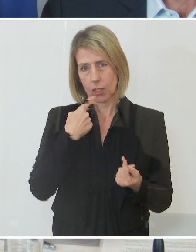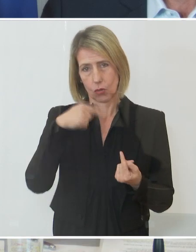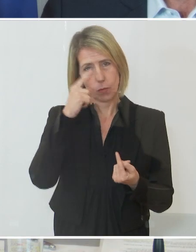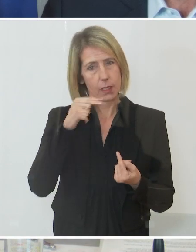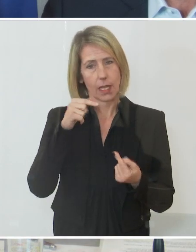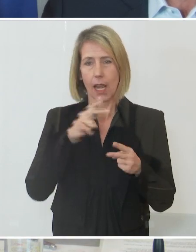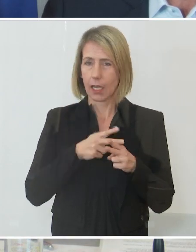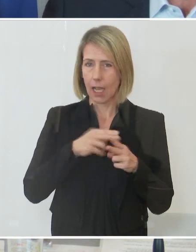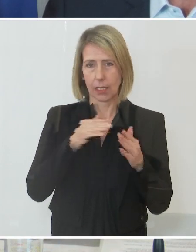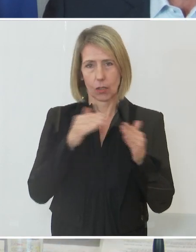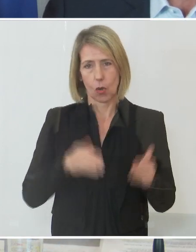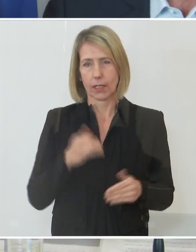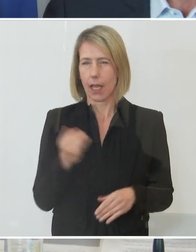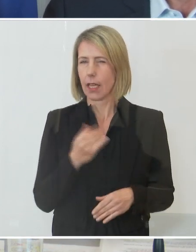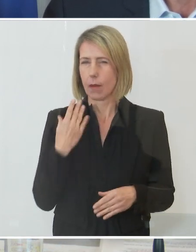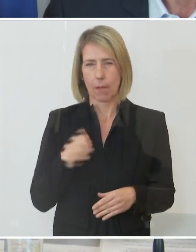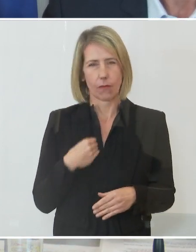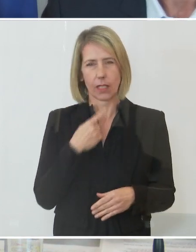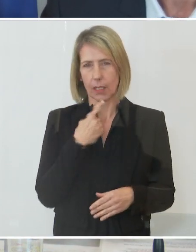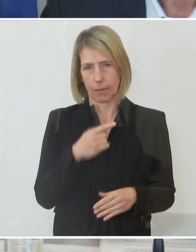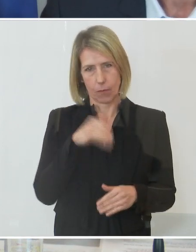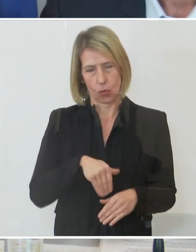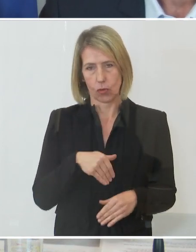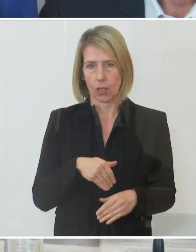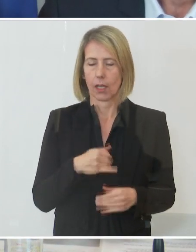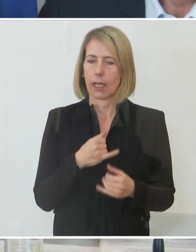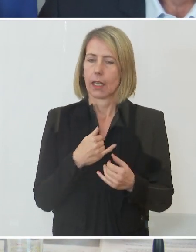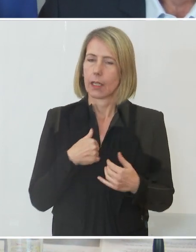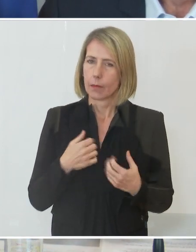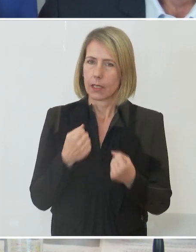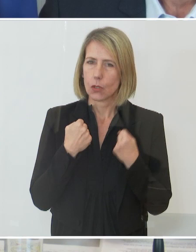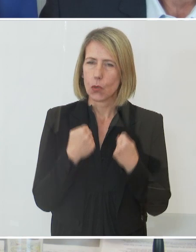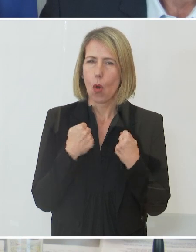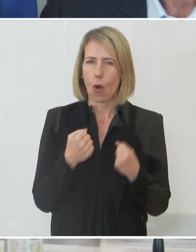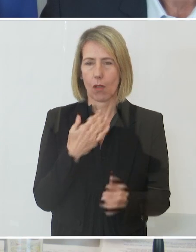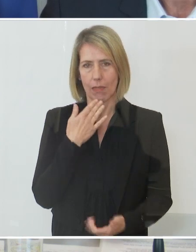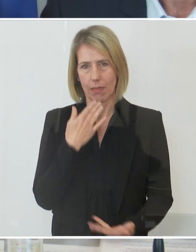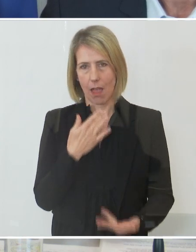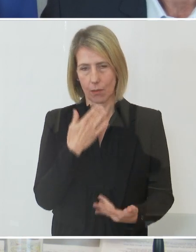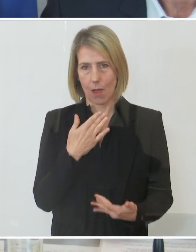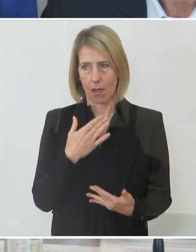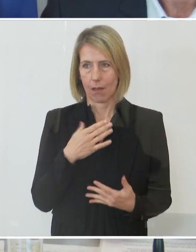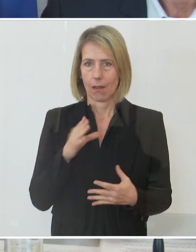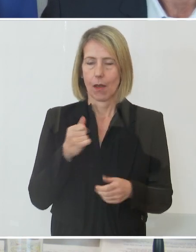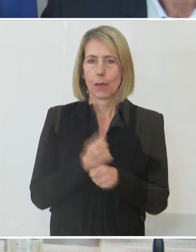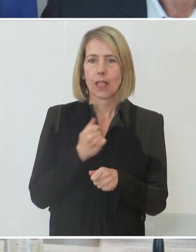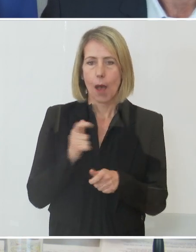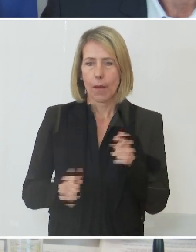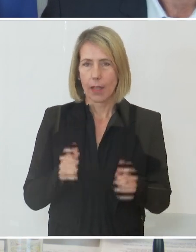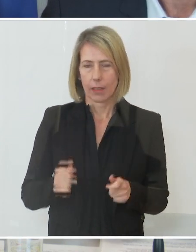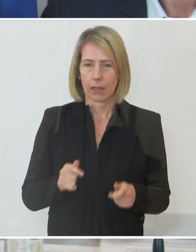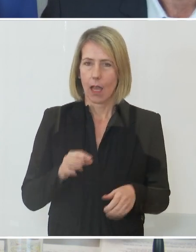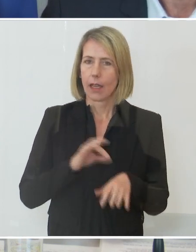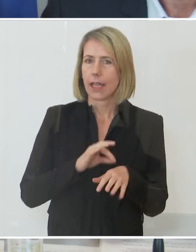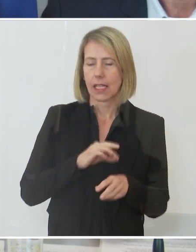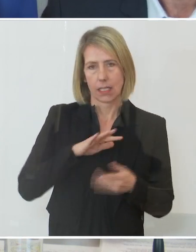und Krankenhäuser haben. Und ich kann nicht oft genug betonen, wie dankbar ich bin, dass die Mitwirkenden in den Ärzteteams, aber